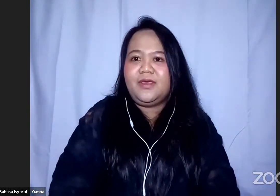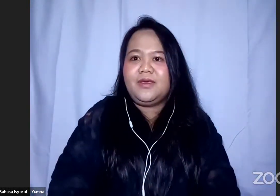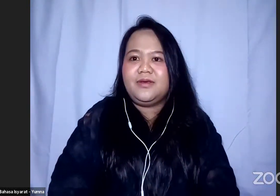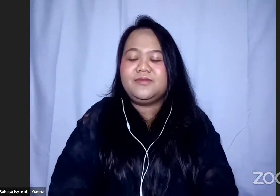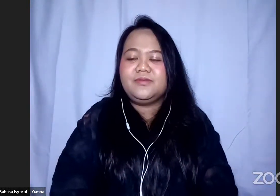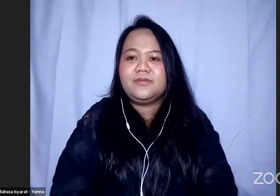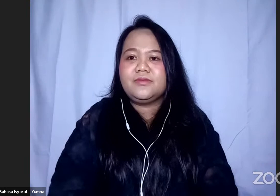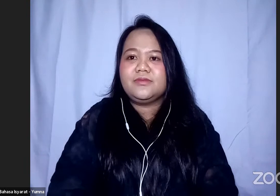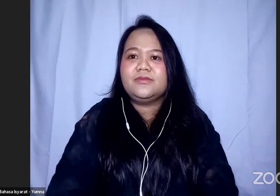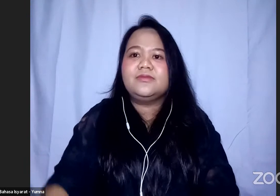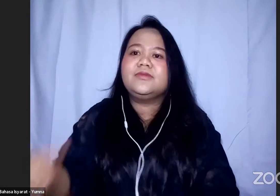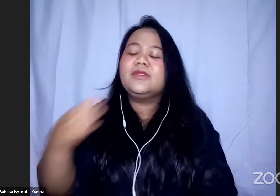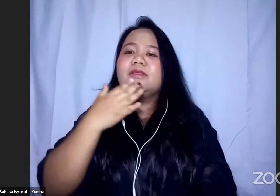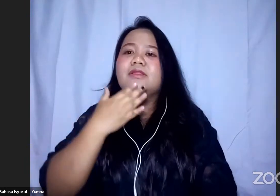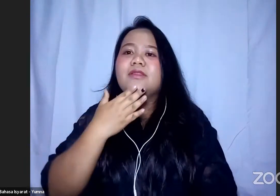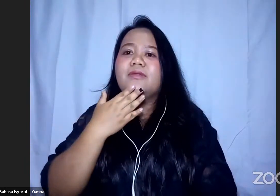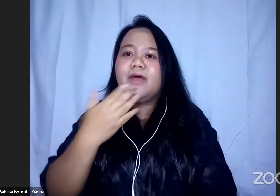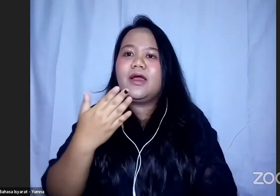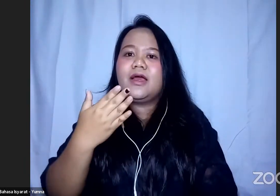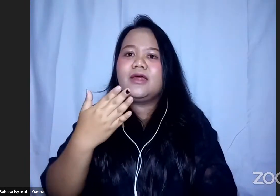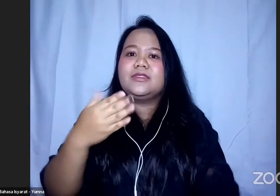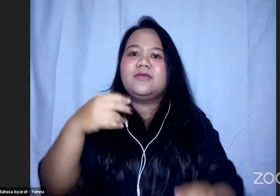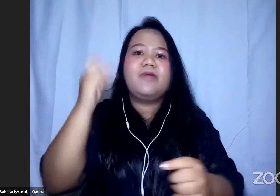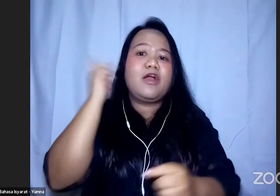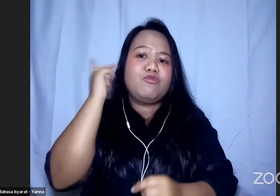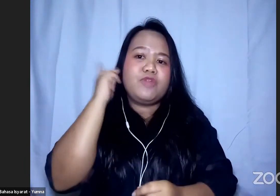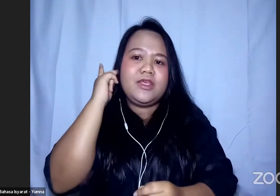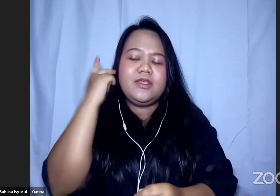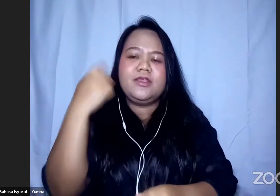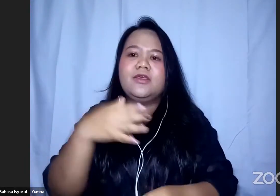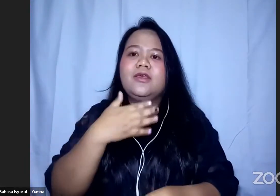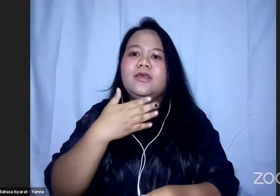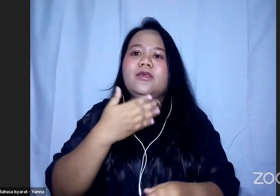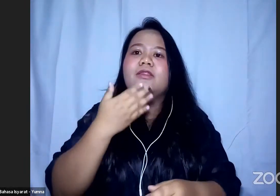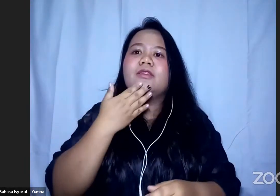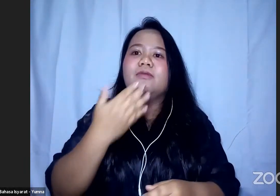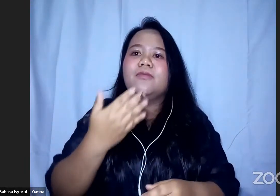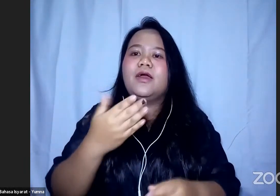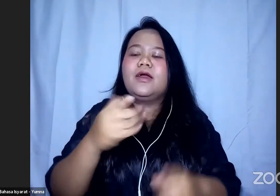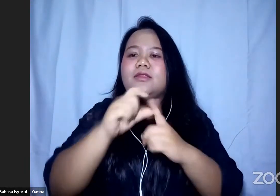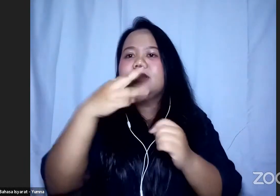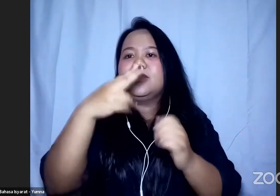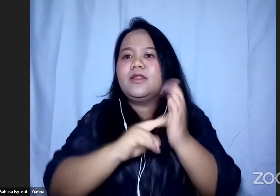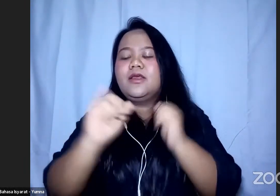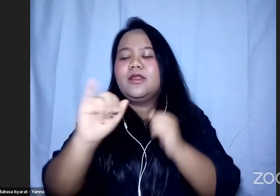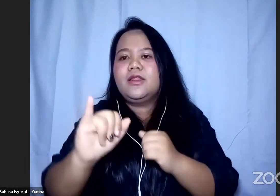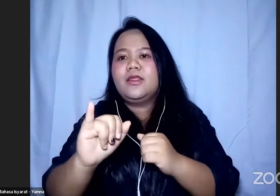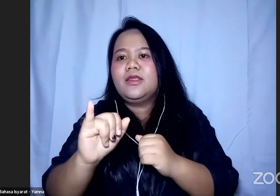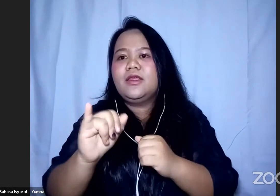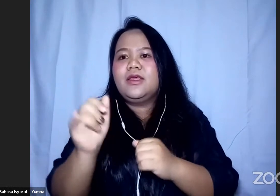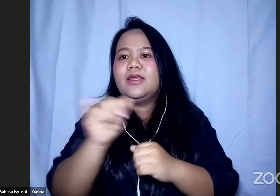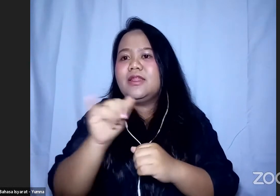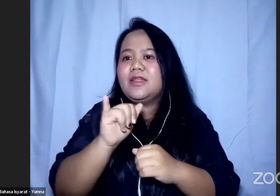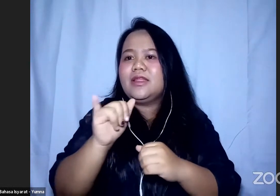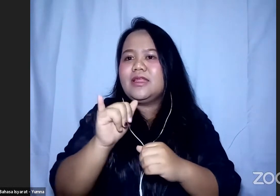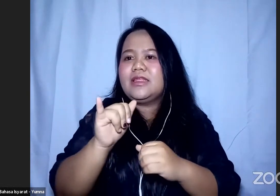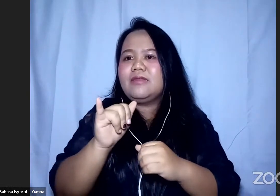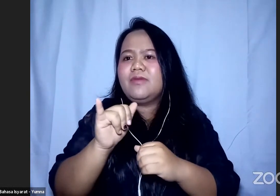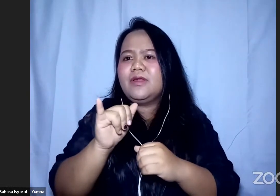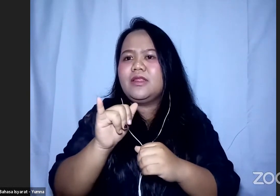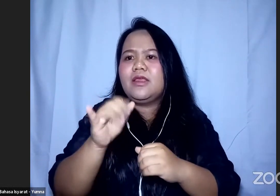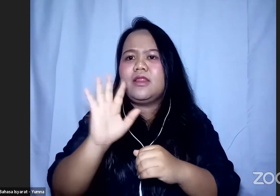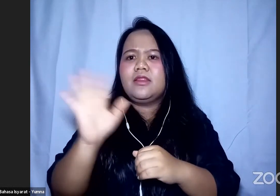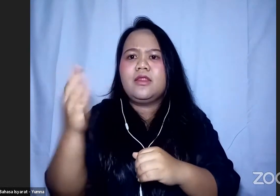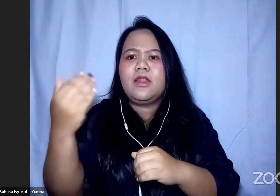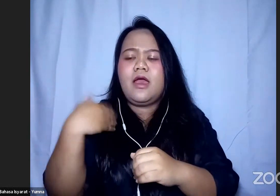terima kasih Mbak silakan Mas Denny oke baik sepertinya tidak ada pertanda